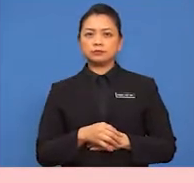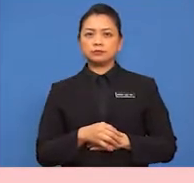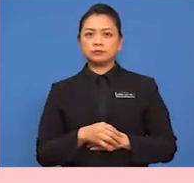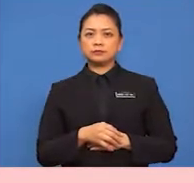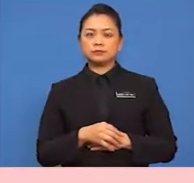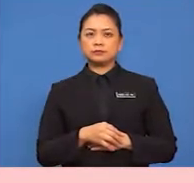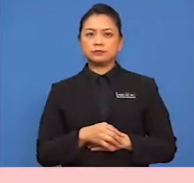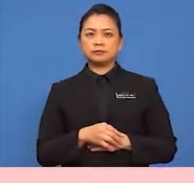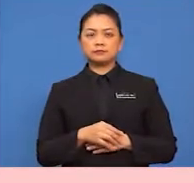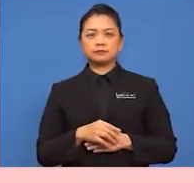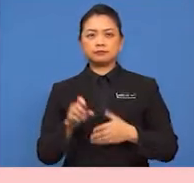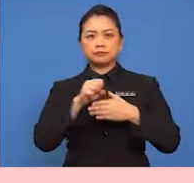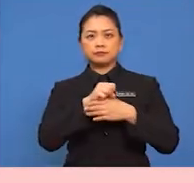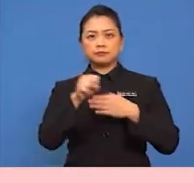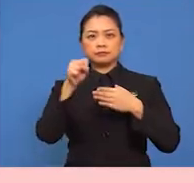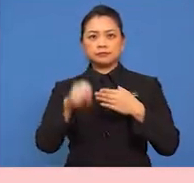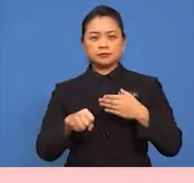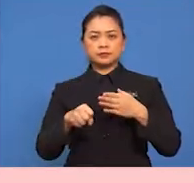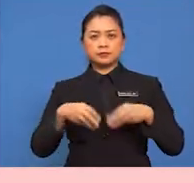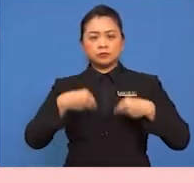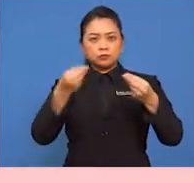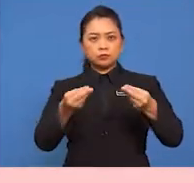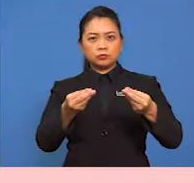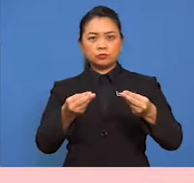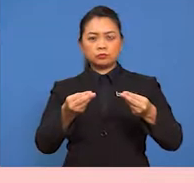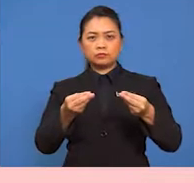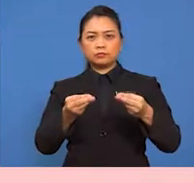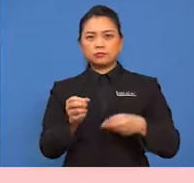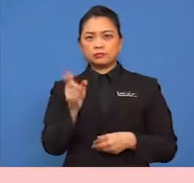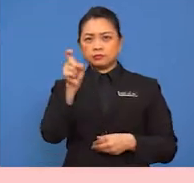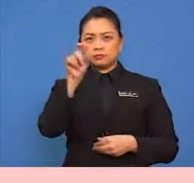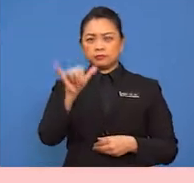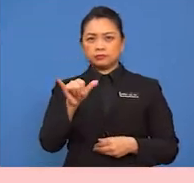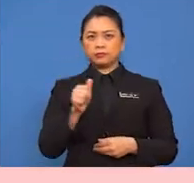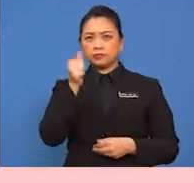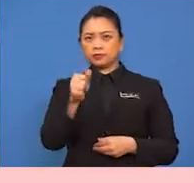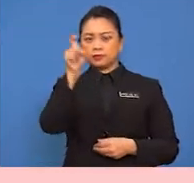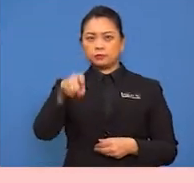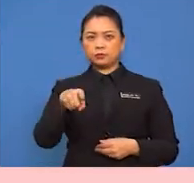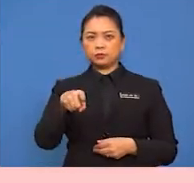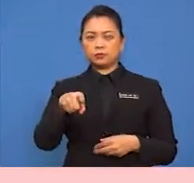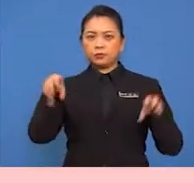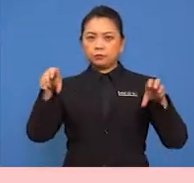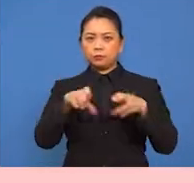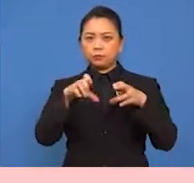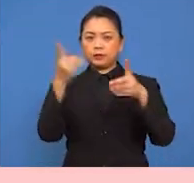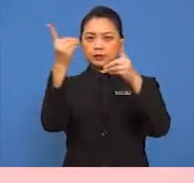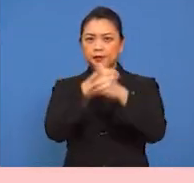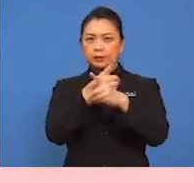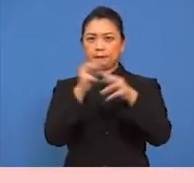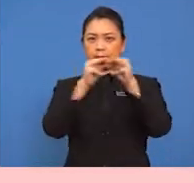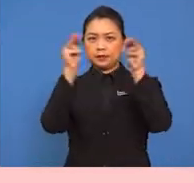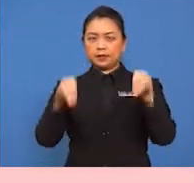Penyelesaian pada baris seterusnya, anda perlu membuat pendaraban matriks